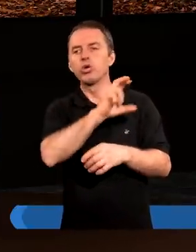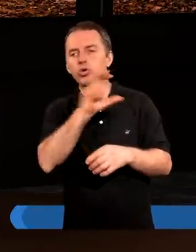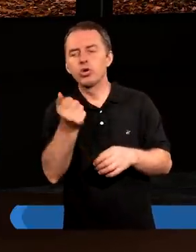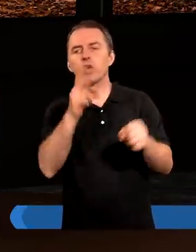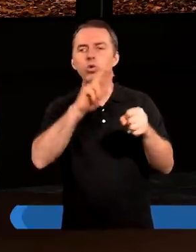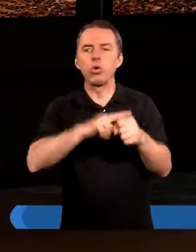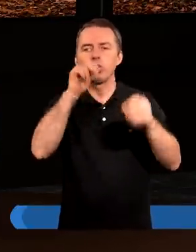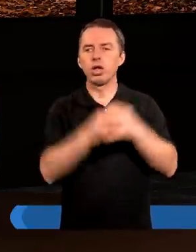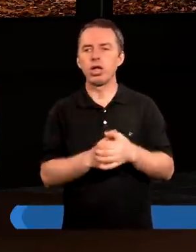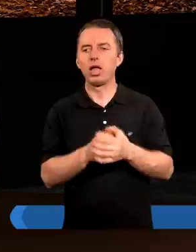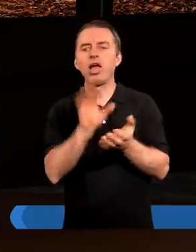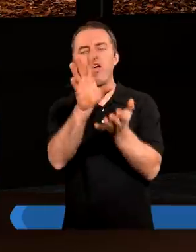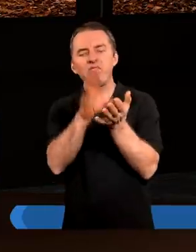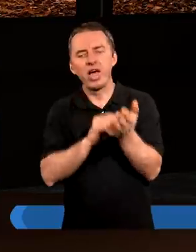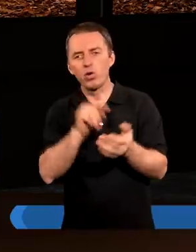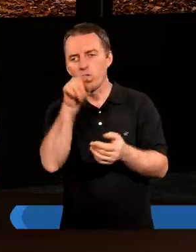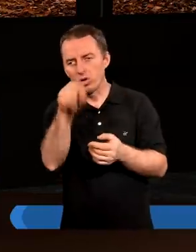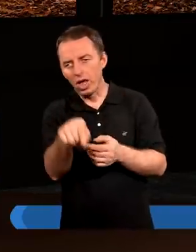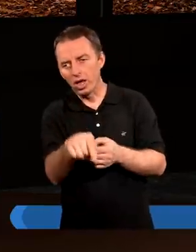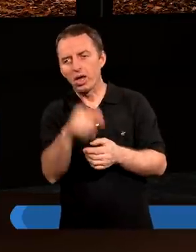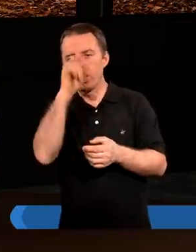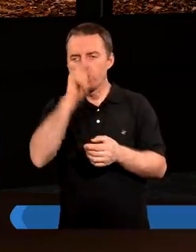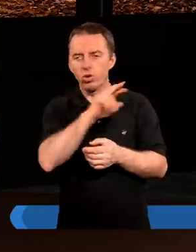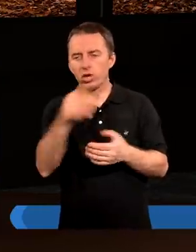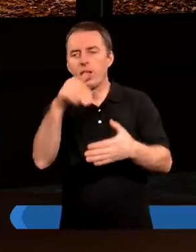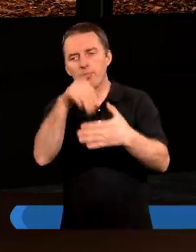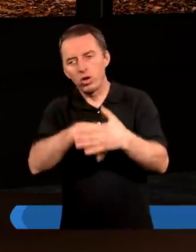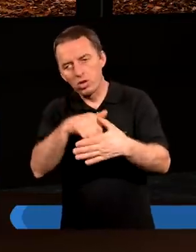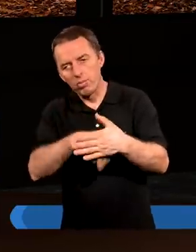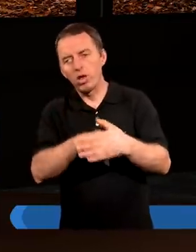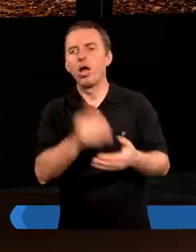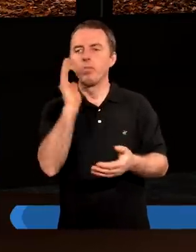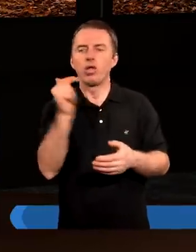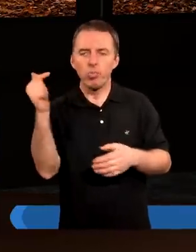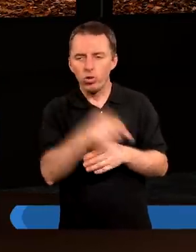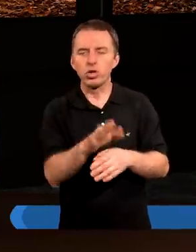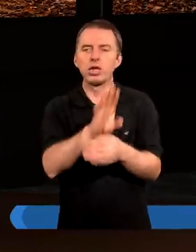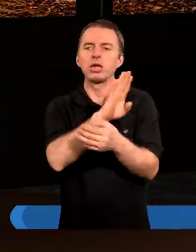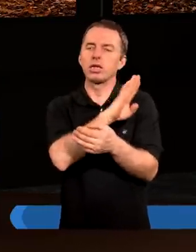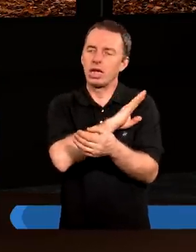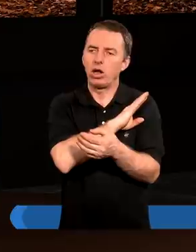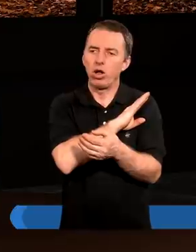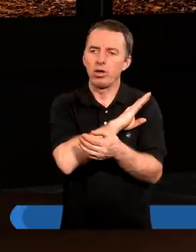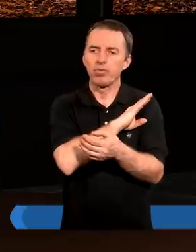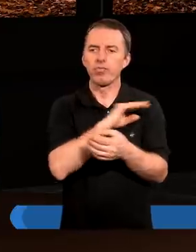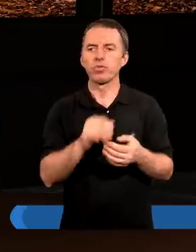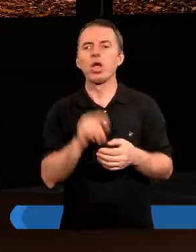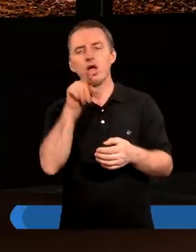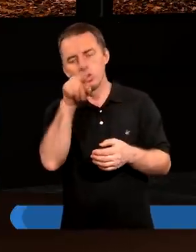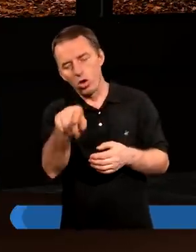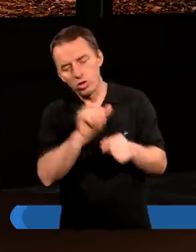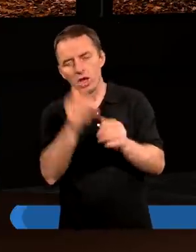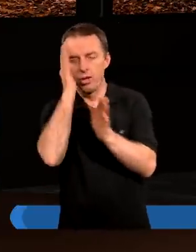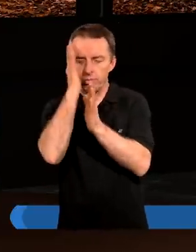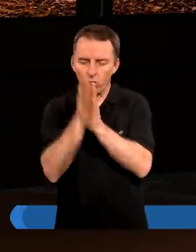którzy według tych złych rzeczy postępowali, będą musieli zginąć. To jest